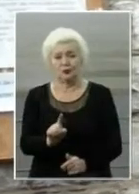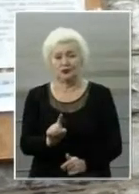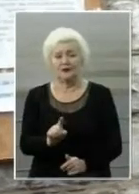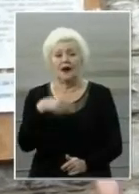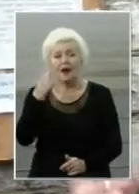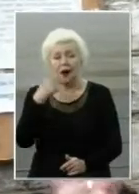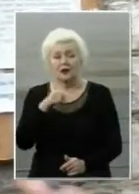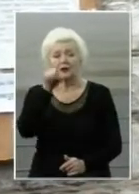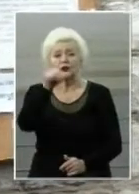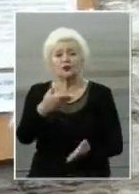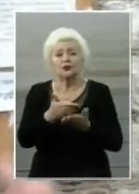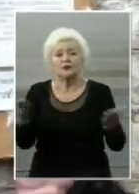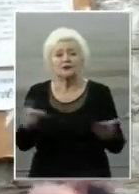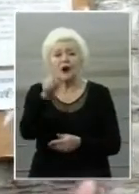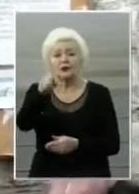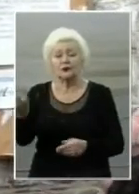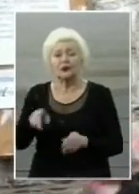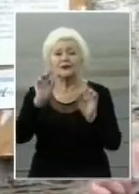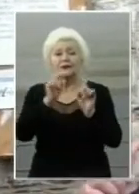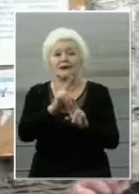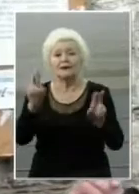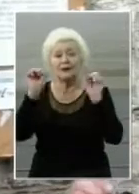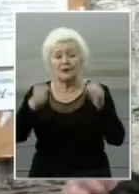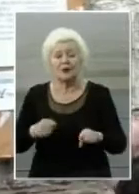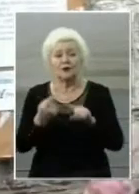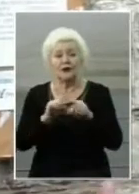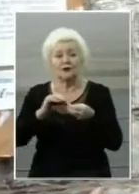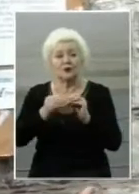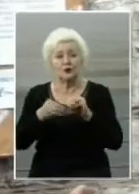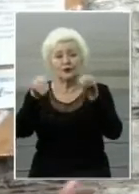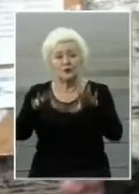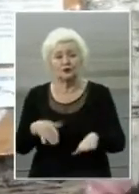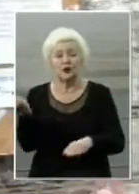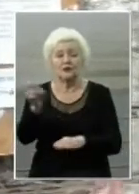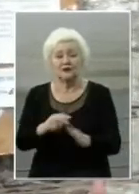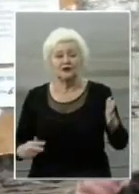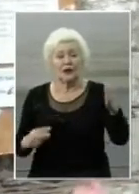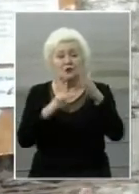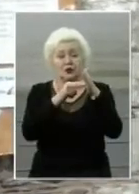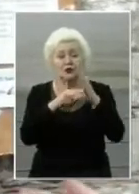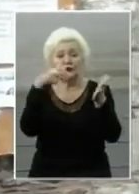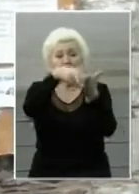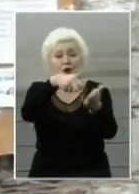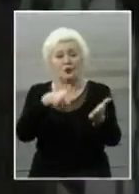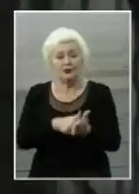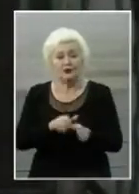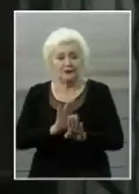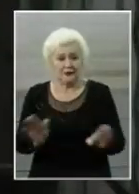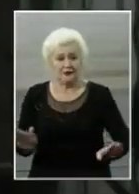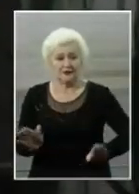Кажуть, що в них немає людей, які б могли цю проблему рушити. Прийти, підключити, опічити і все.